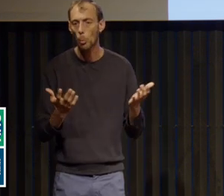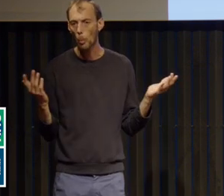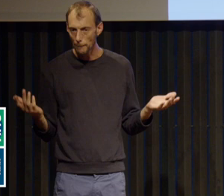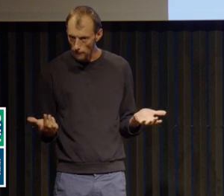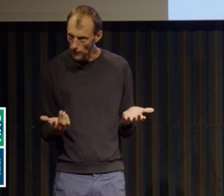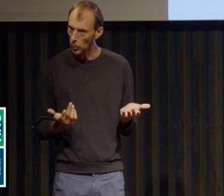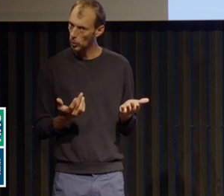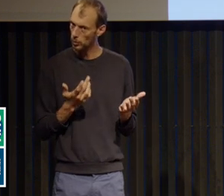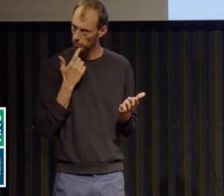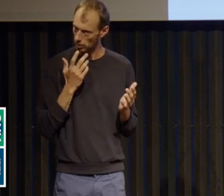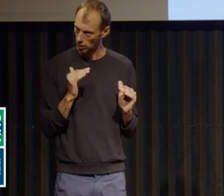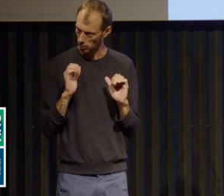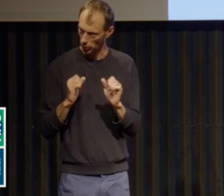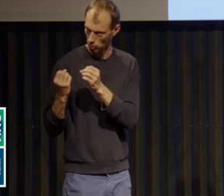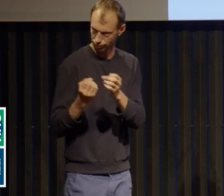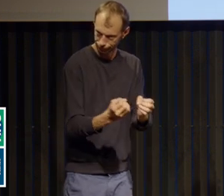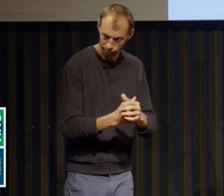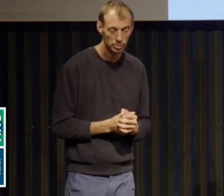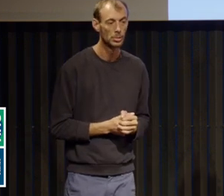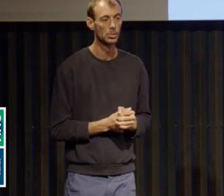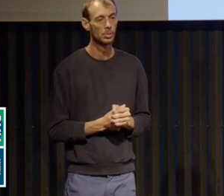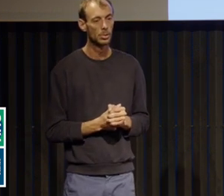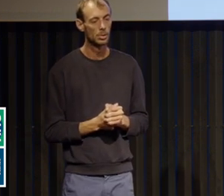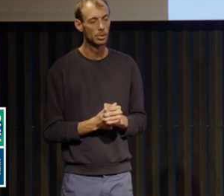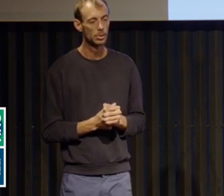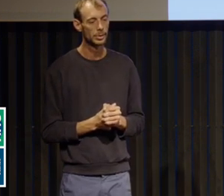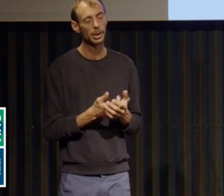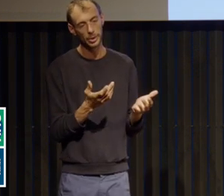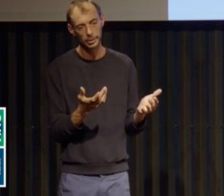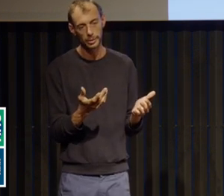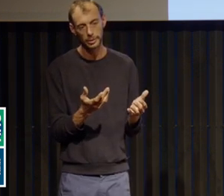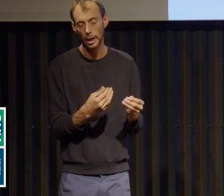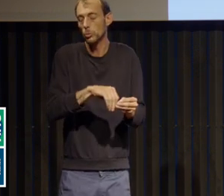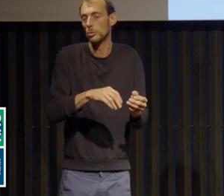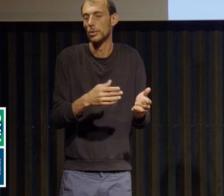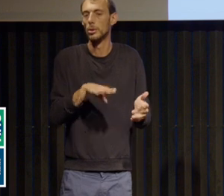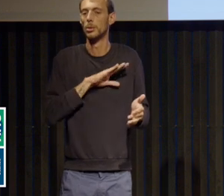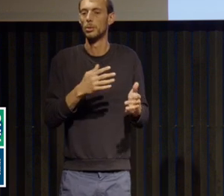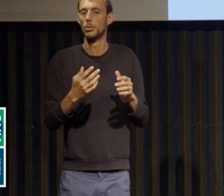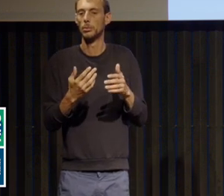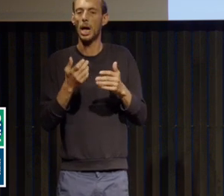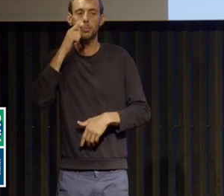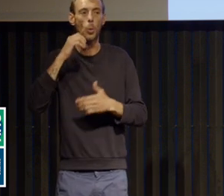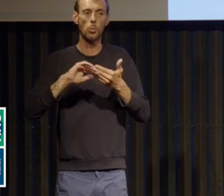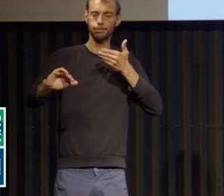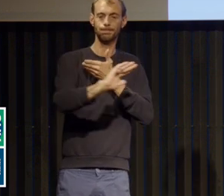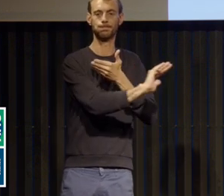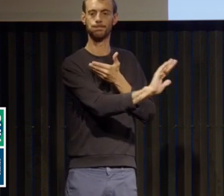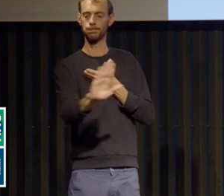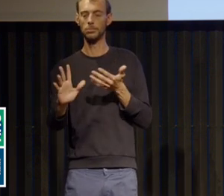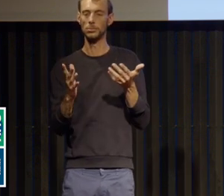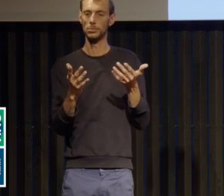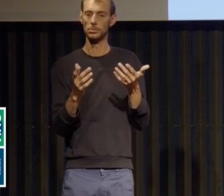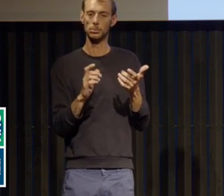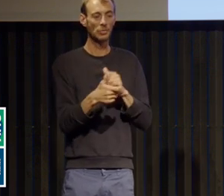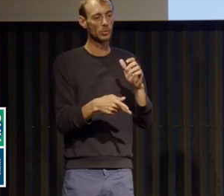plus de contacts avec les réseaux sociaux, en tout cas, faute de pouvoir avoir des